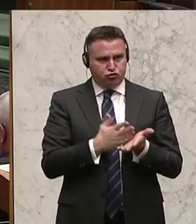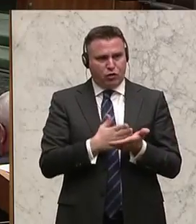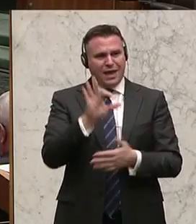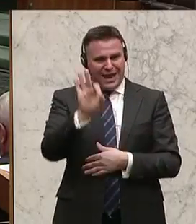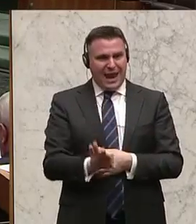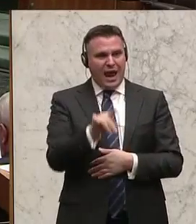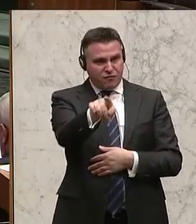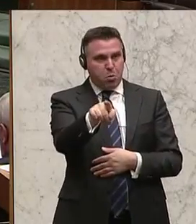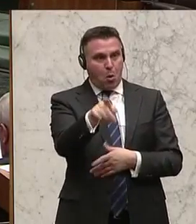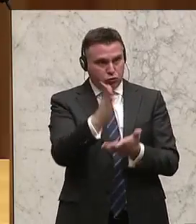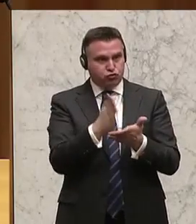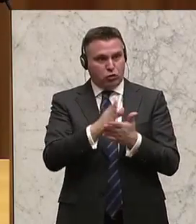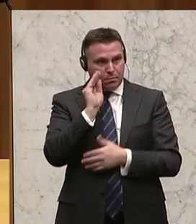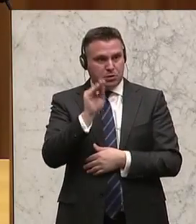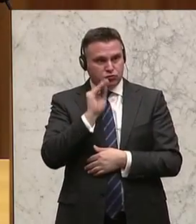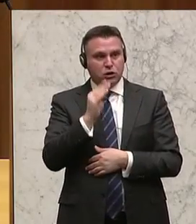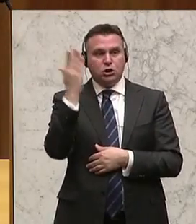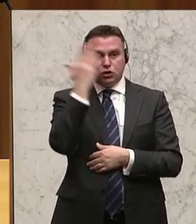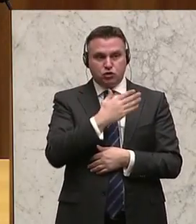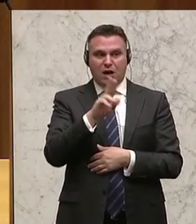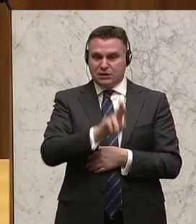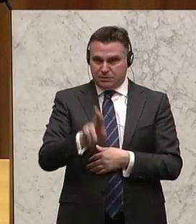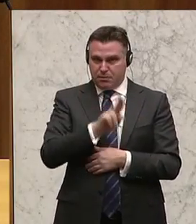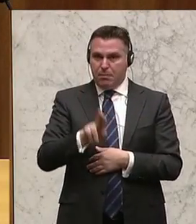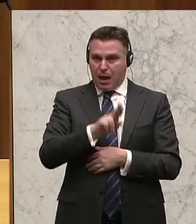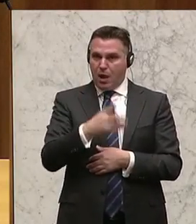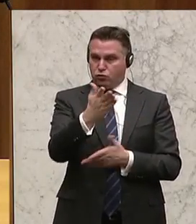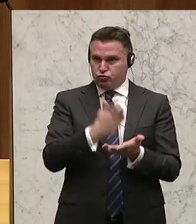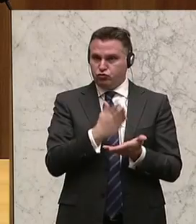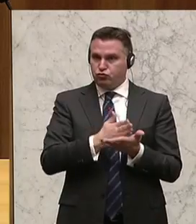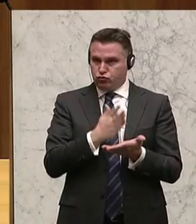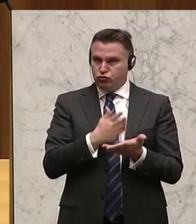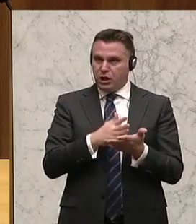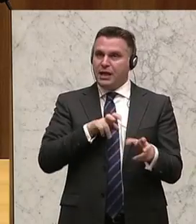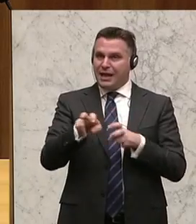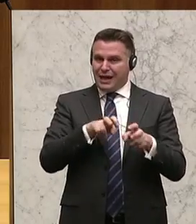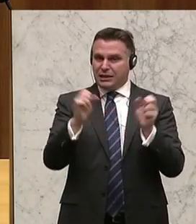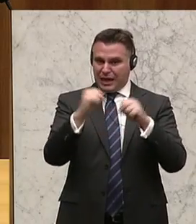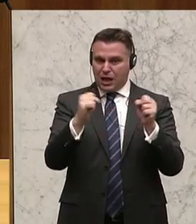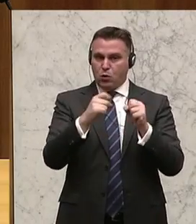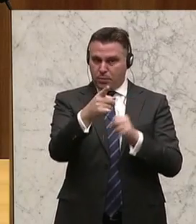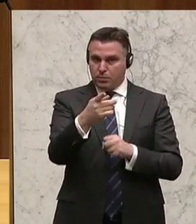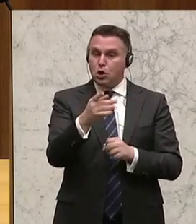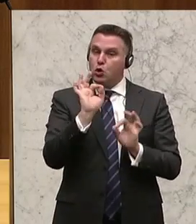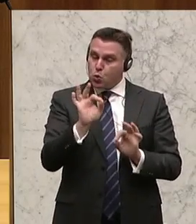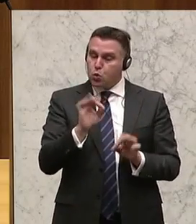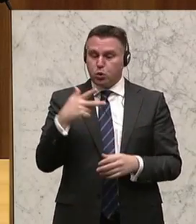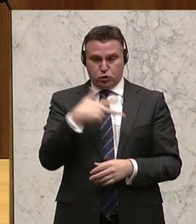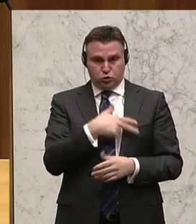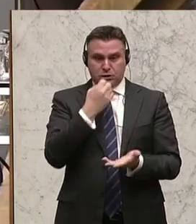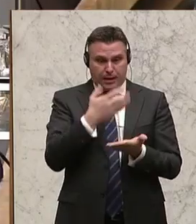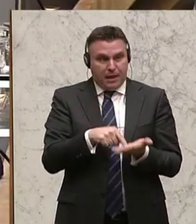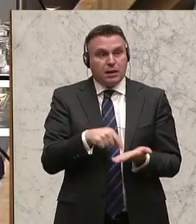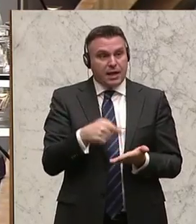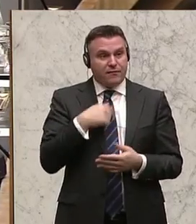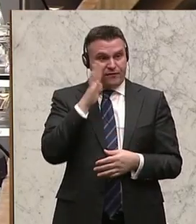FPÖ erhoben hat, schwarz-blaue sozusagen Sozialpolitik jetzt im Regierungsübereinkommen, ein sehr, sehr guter Sozialbericht. Ich sage es noch einmal,